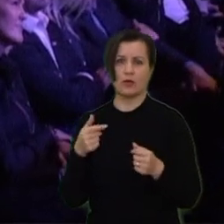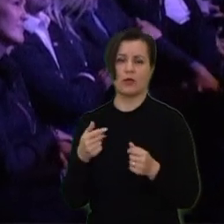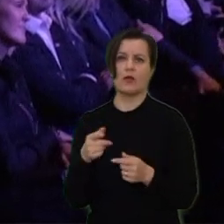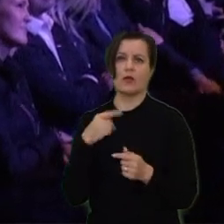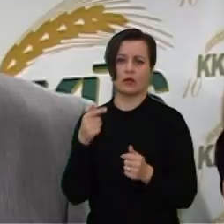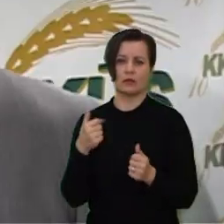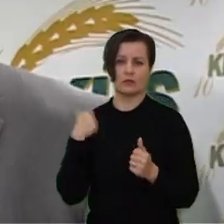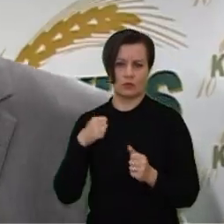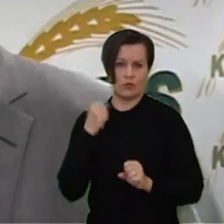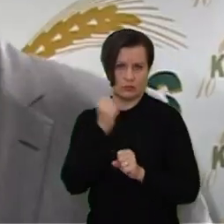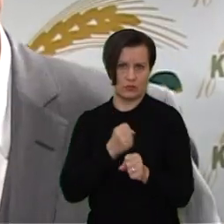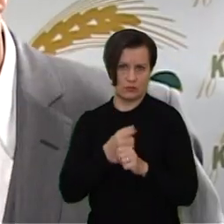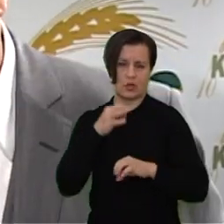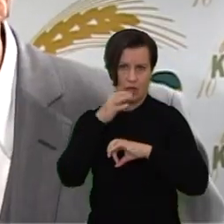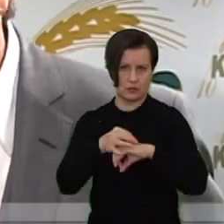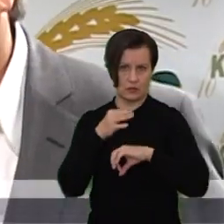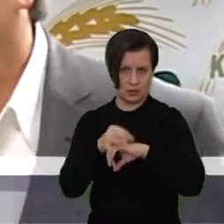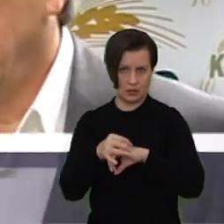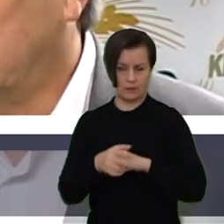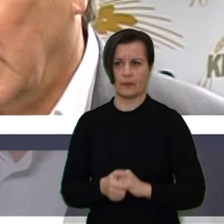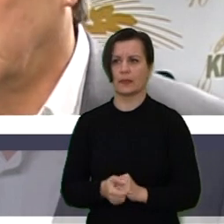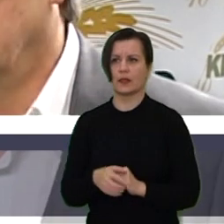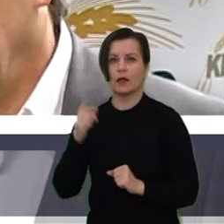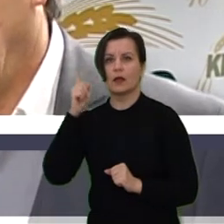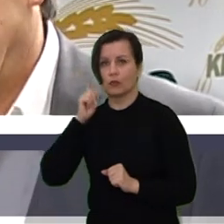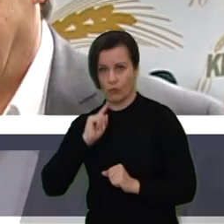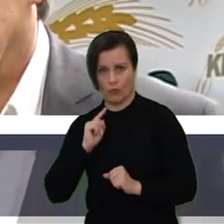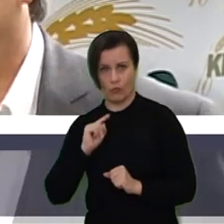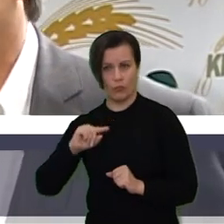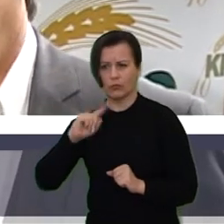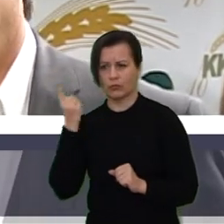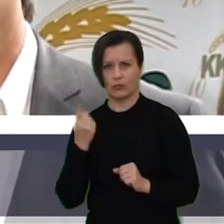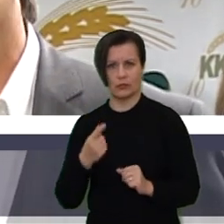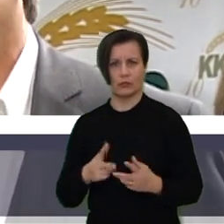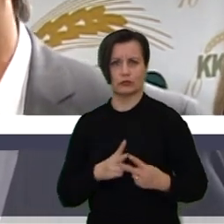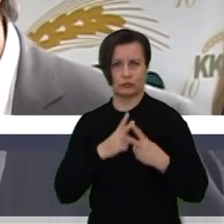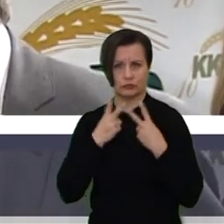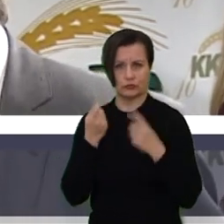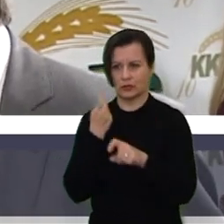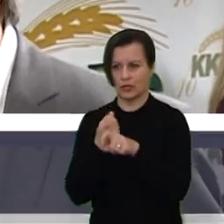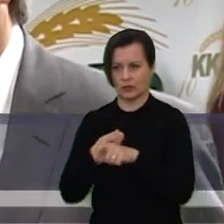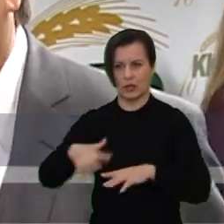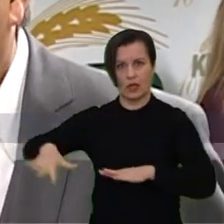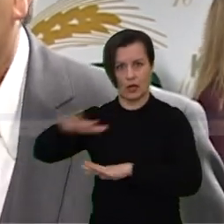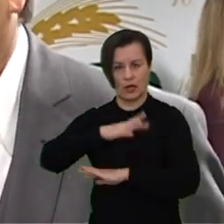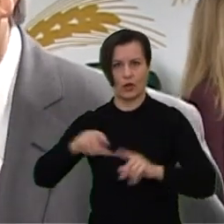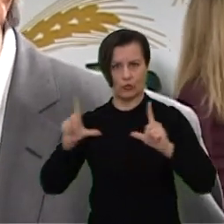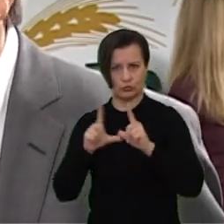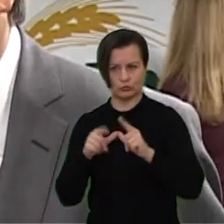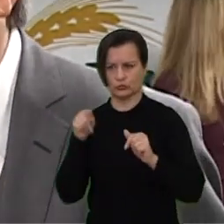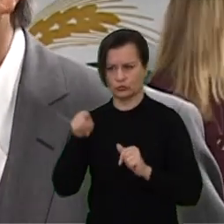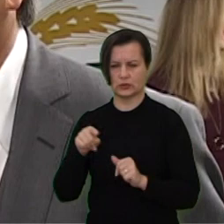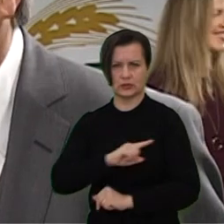atsakingumą. Pirmiausia, noriu pasidžiaugti mūsų Kedainių krašto ūkininkais, nes tikrai drąsiai galiu pasakyti, kad tai yra patys